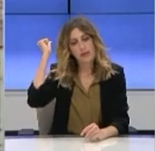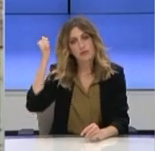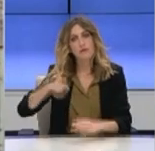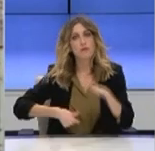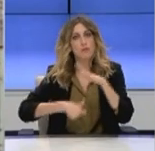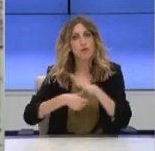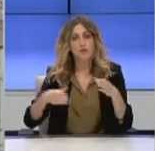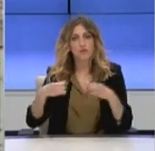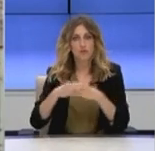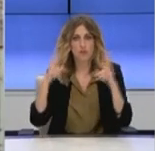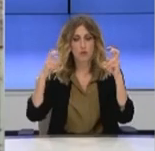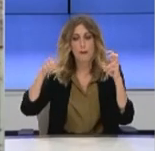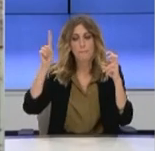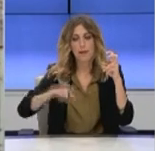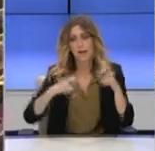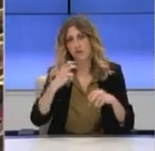Μέρα 25.